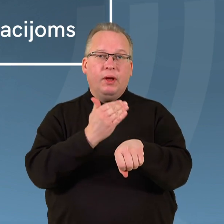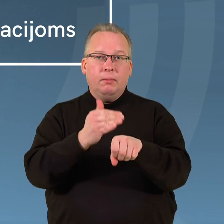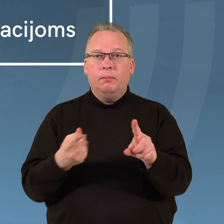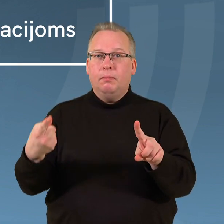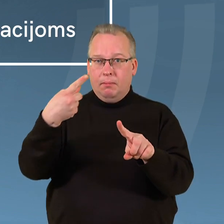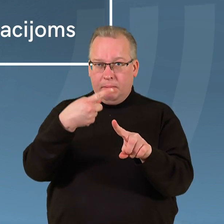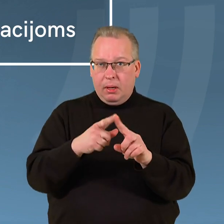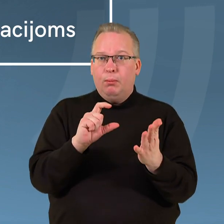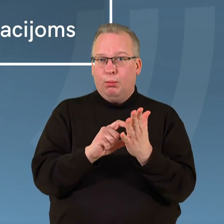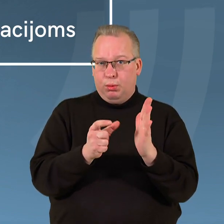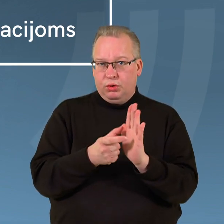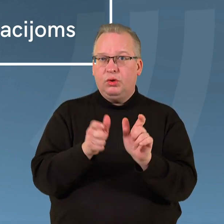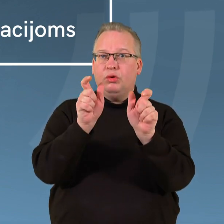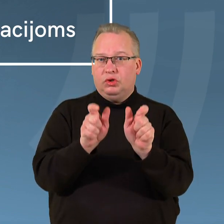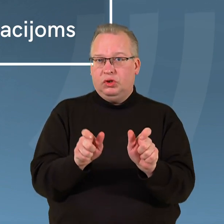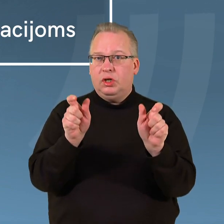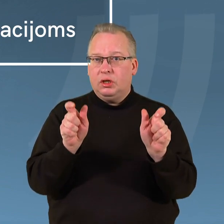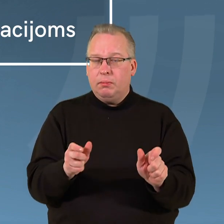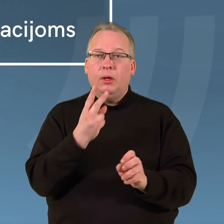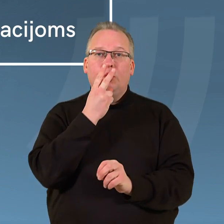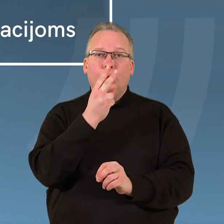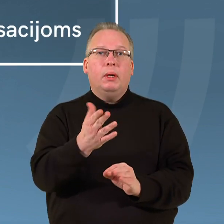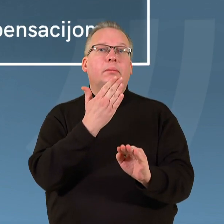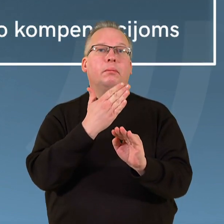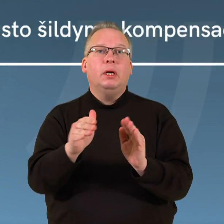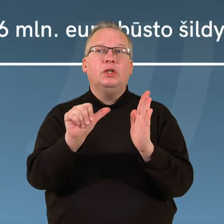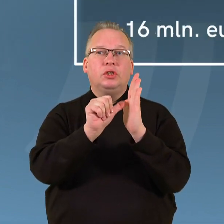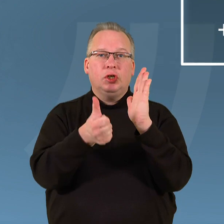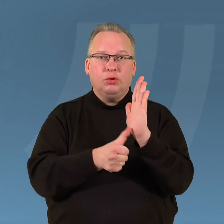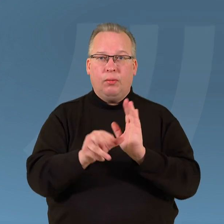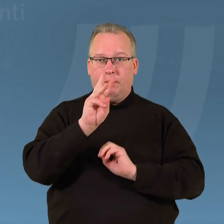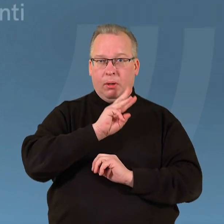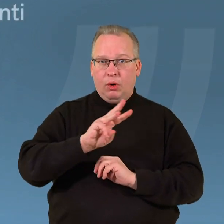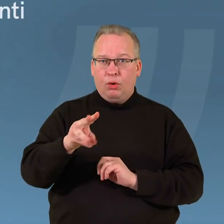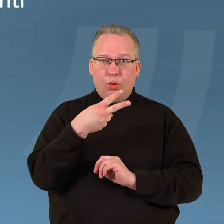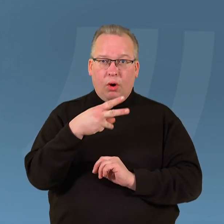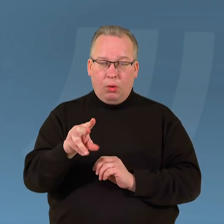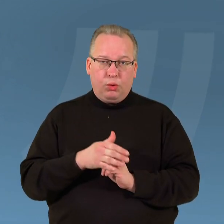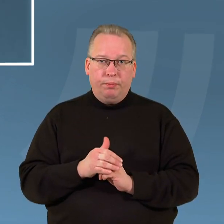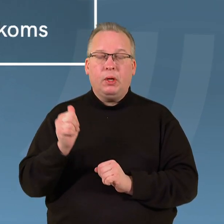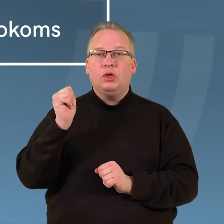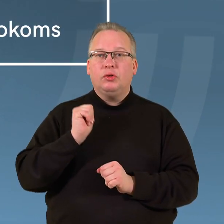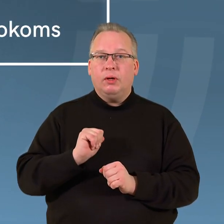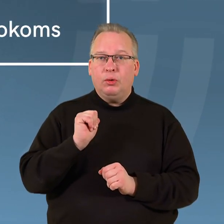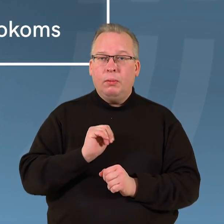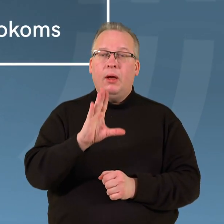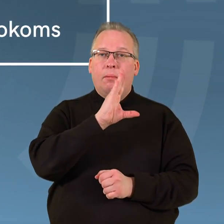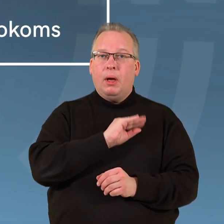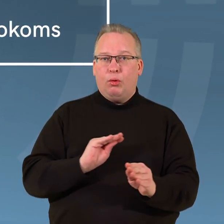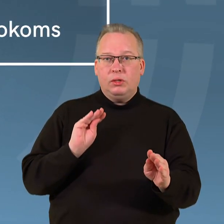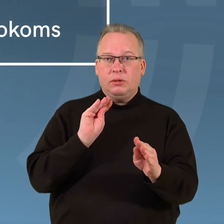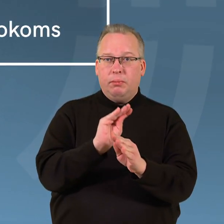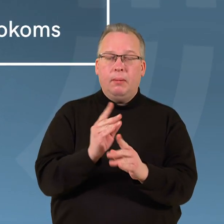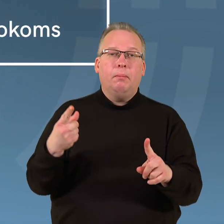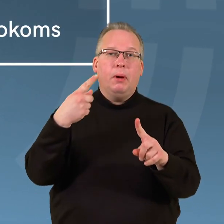papildomai būsto šildymo kompensacijoms numatytas skirti 16 milijonų eurų. Gyventojų pajėmoms didinti numatoma